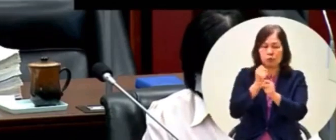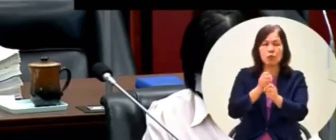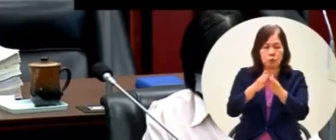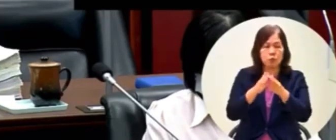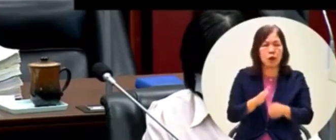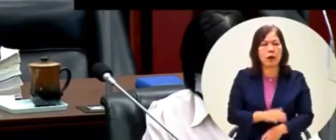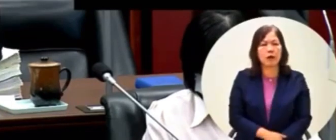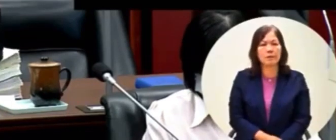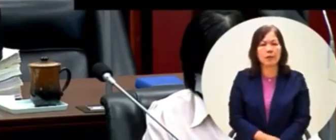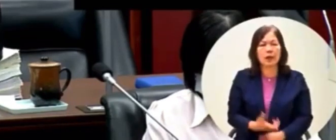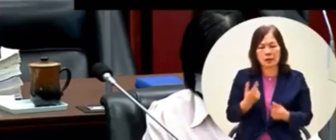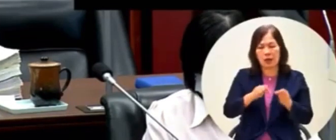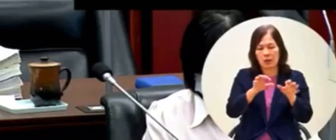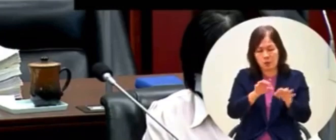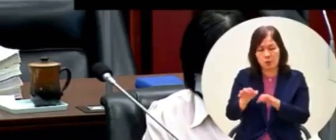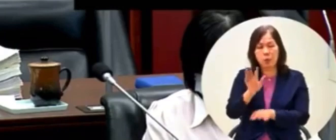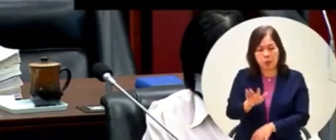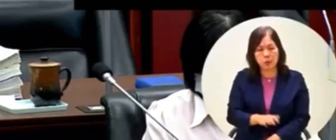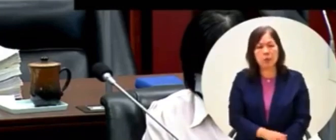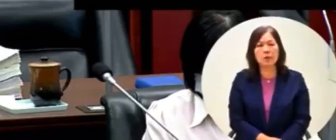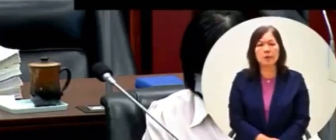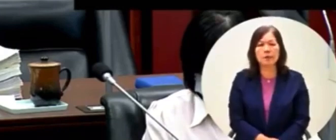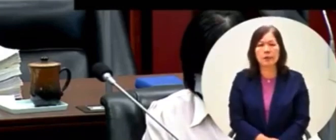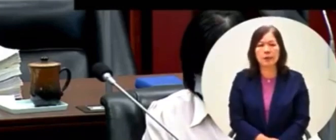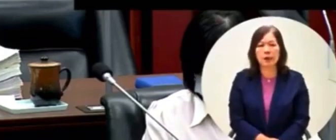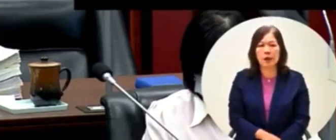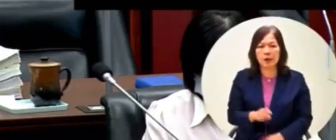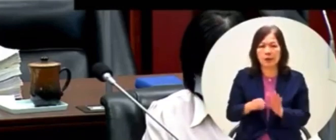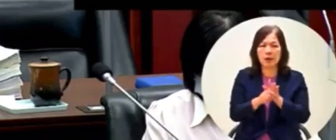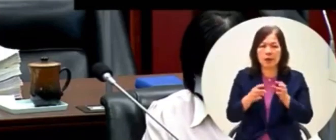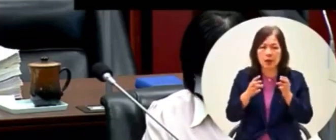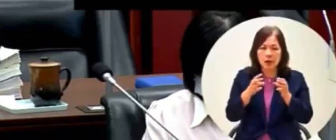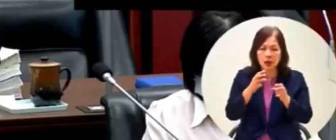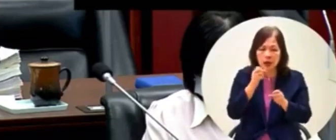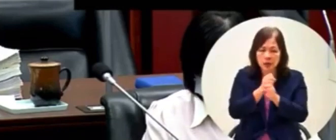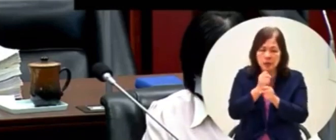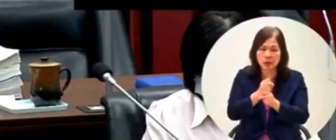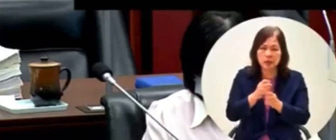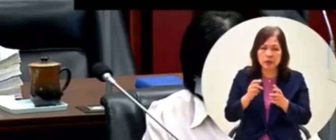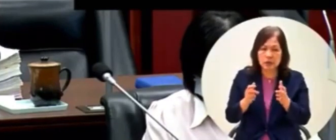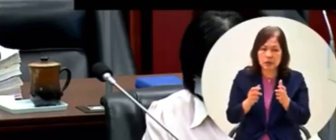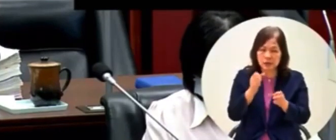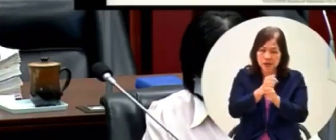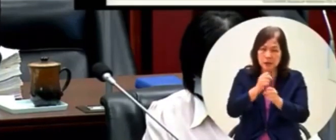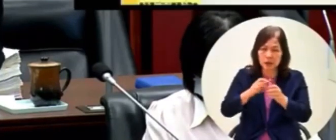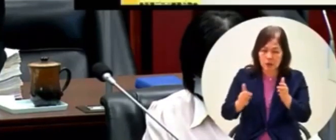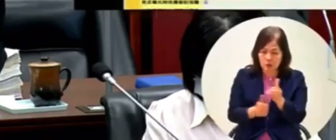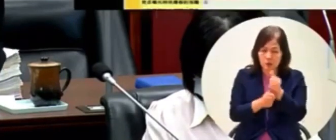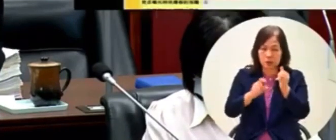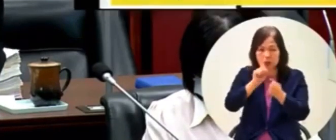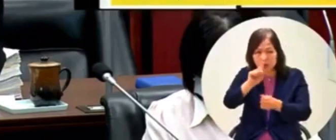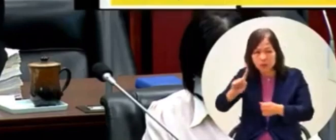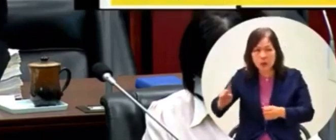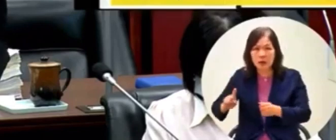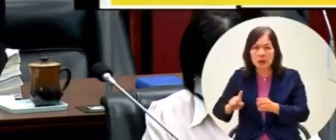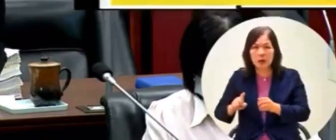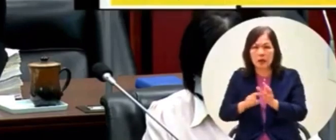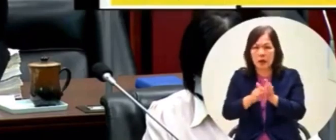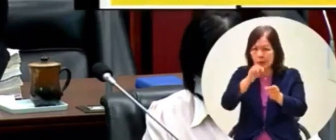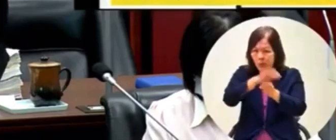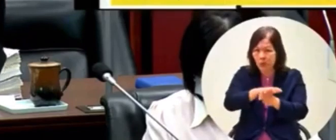也是拖得緊因為營建署高通包括原道工程包括內政部營建署的這個補助